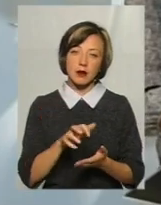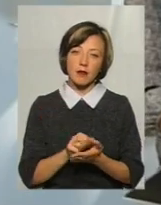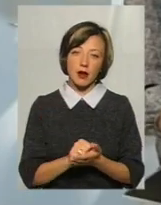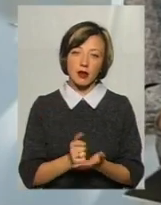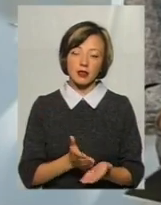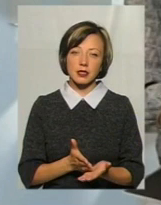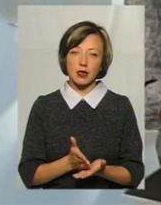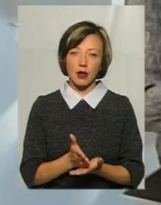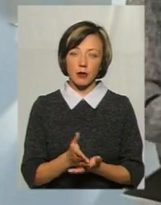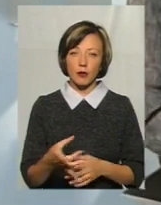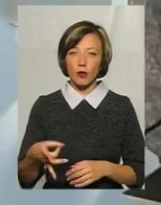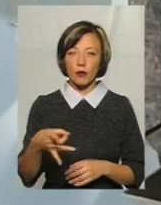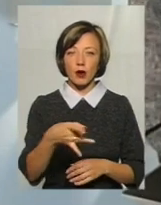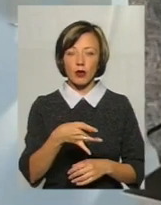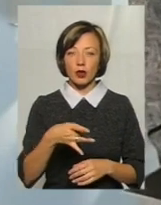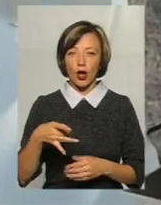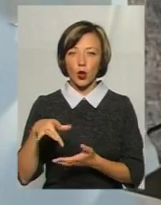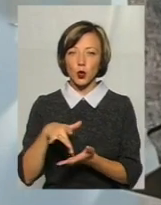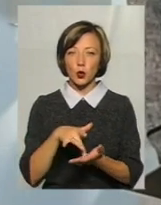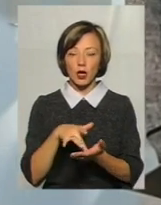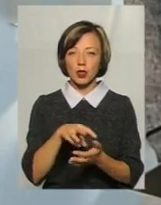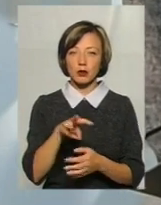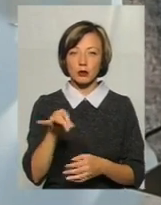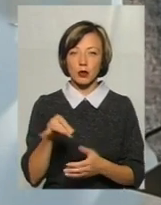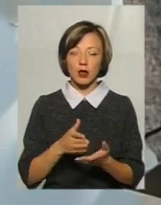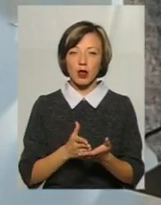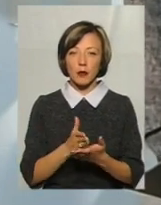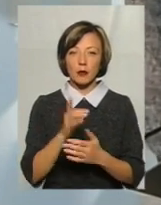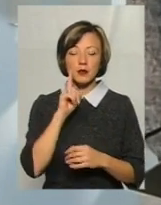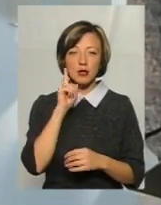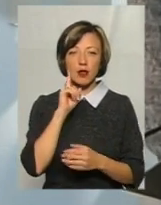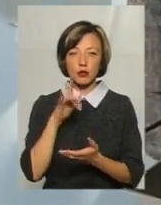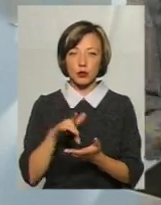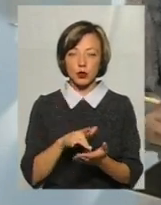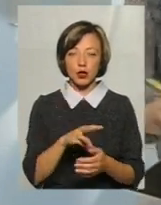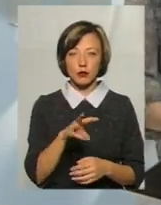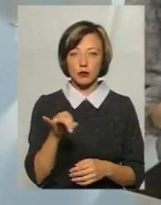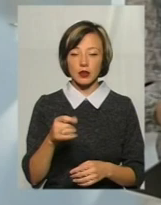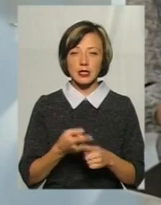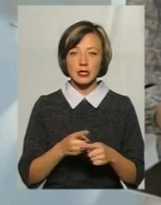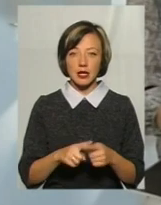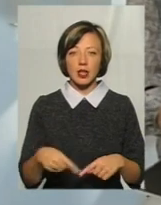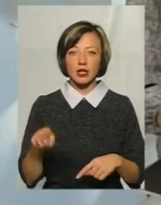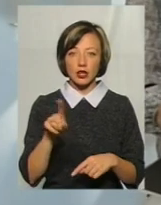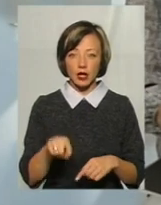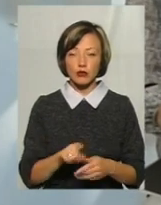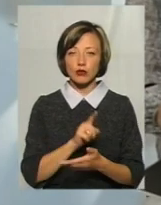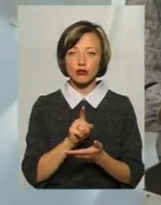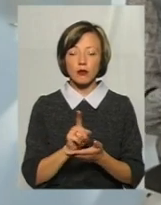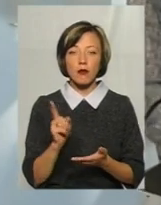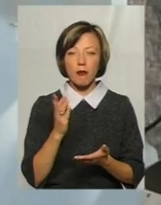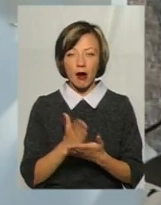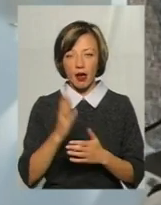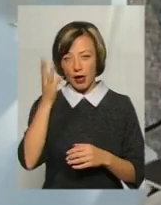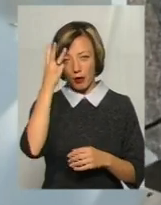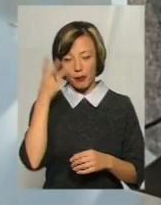напрямком регіонального туризму, напрямком зеленого туризму. Це теж те, що має Хмельниччина,